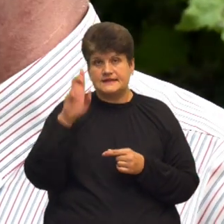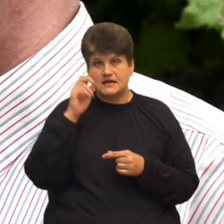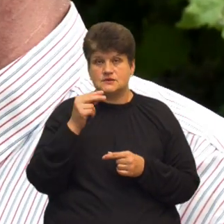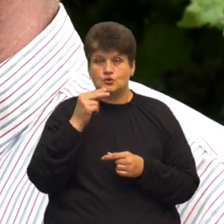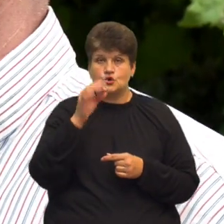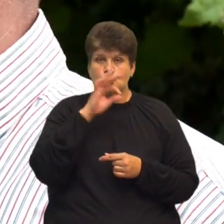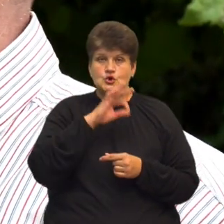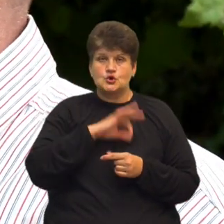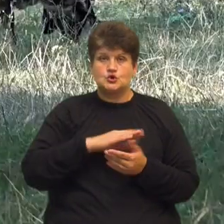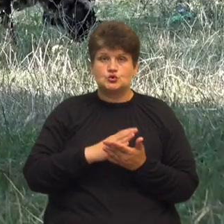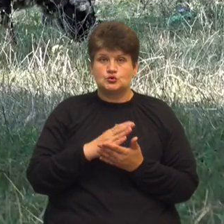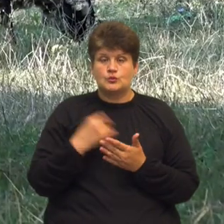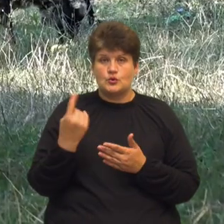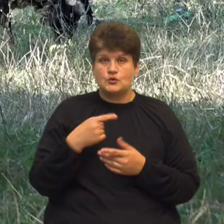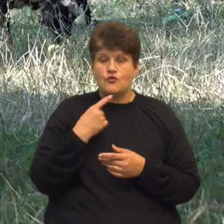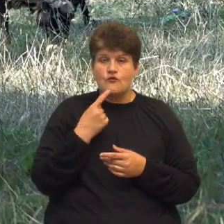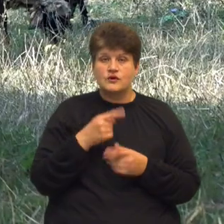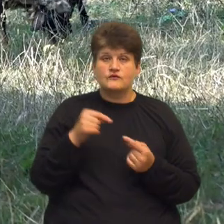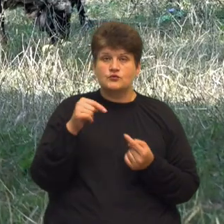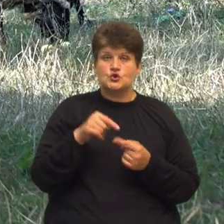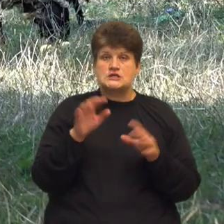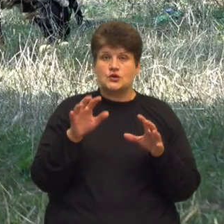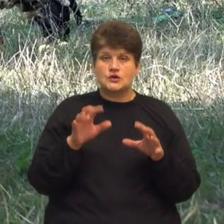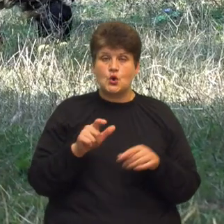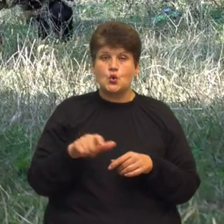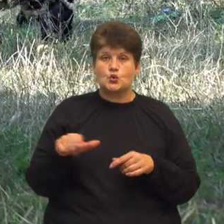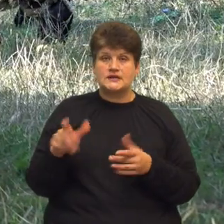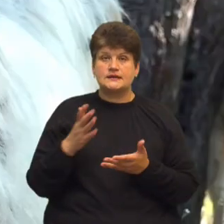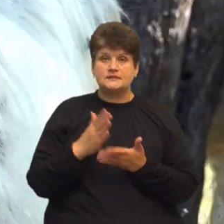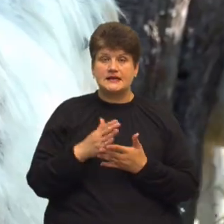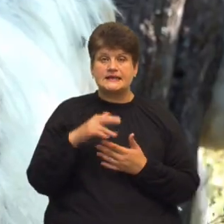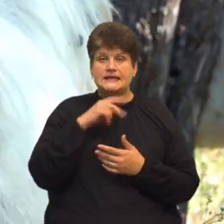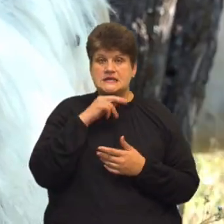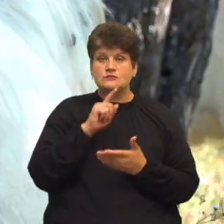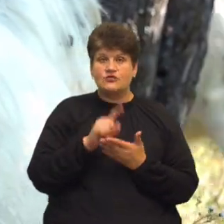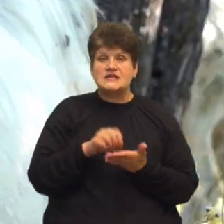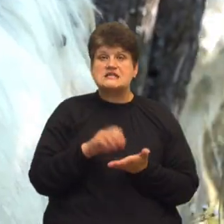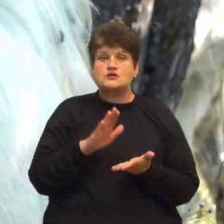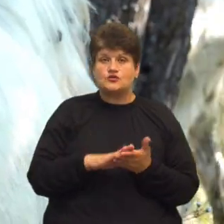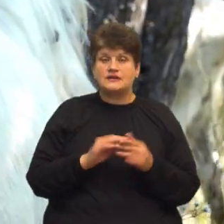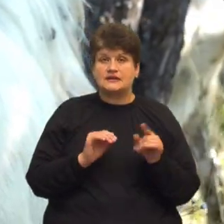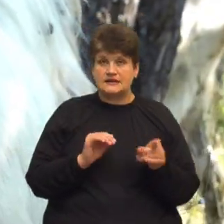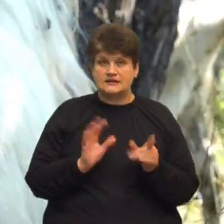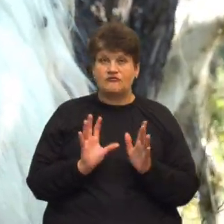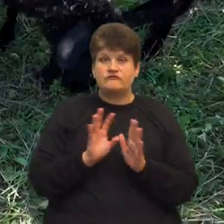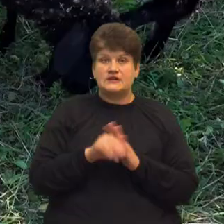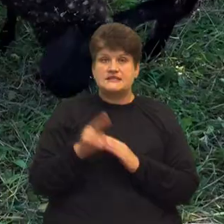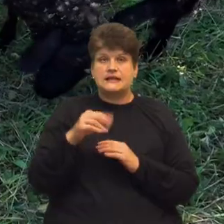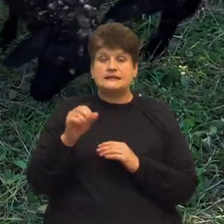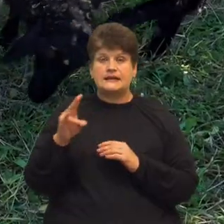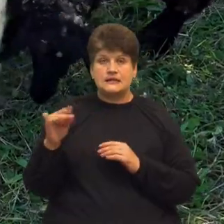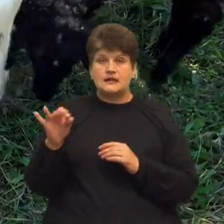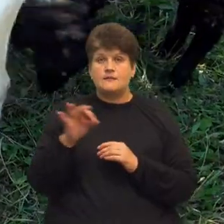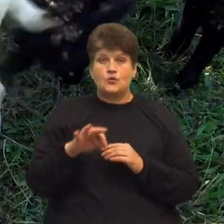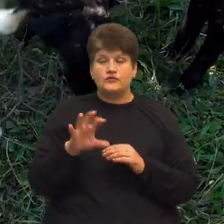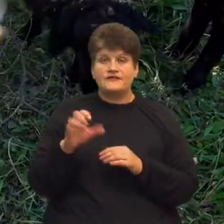області Василь Яциник каже, відповідно до законодавства, люди, які тримають кіз, повинні їх зареєструвати. Тобто внестих дані про тварини до єдиного